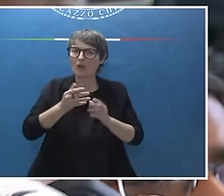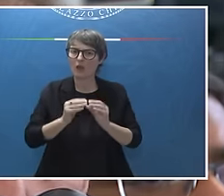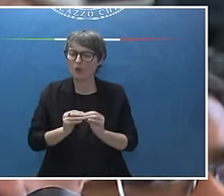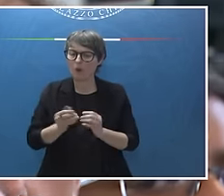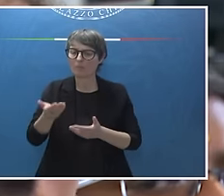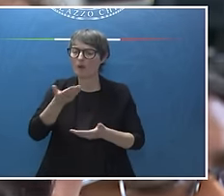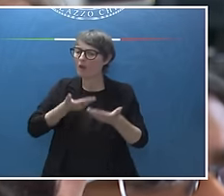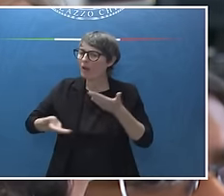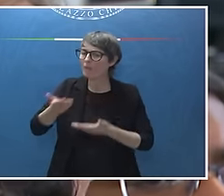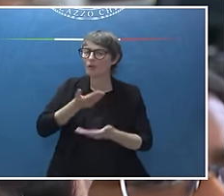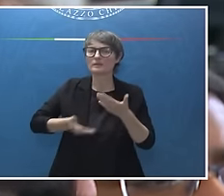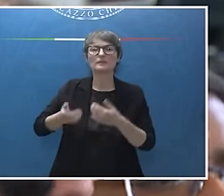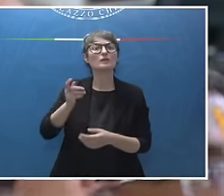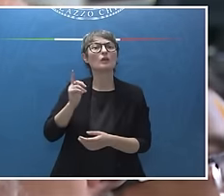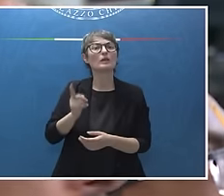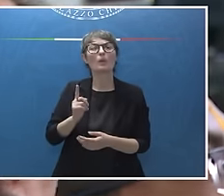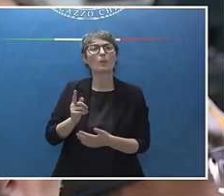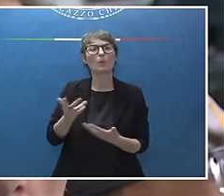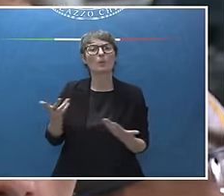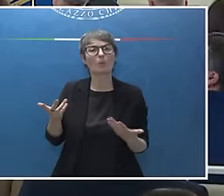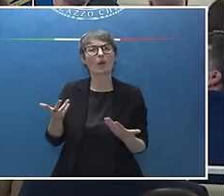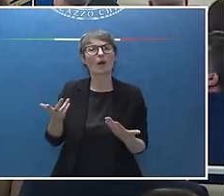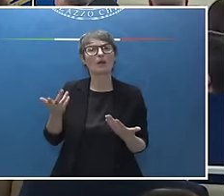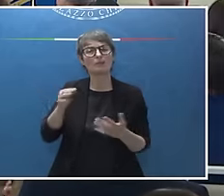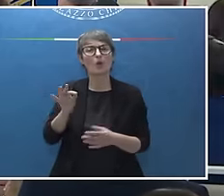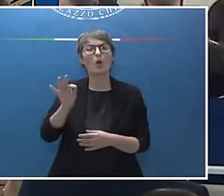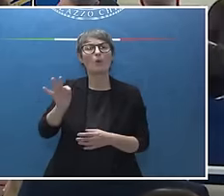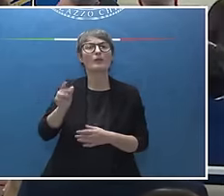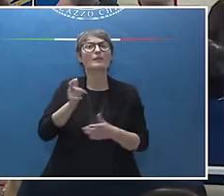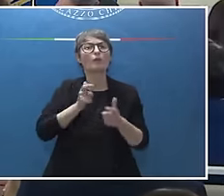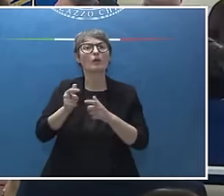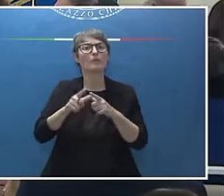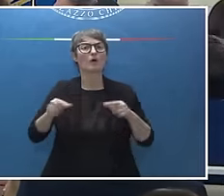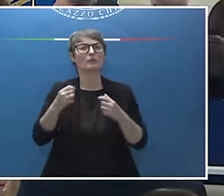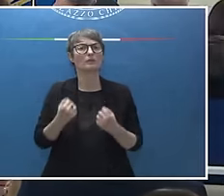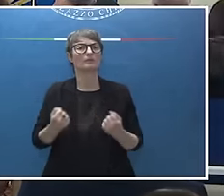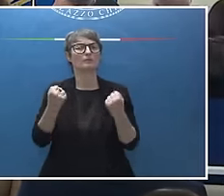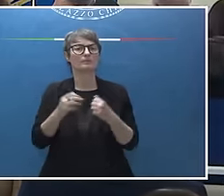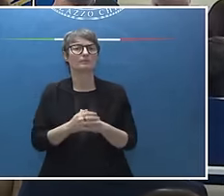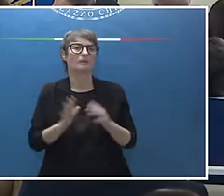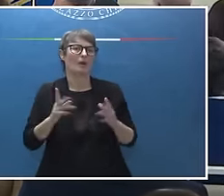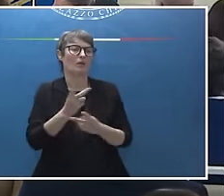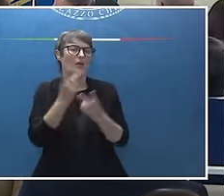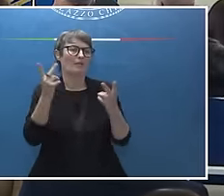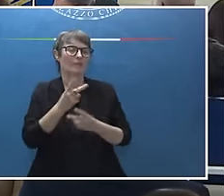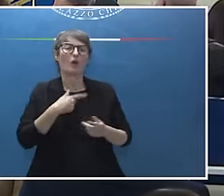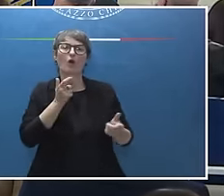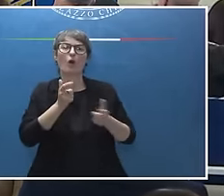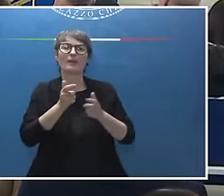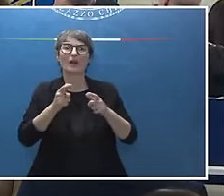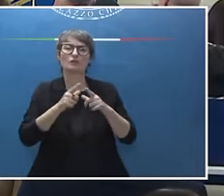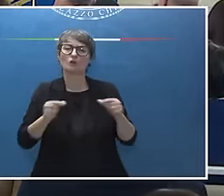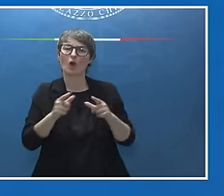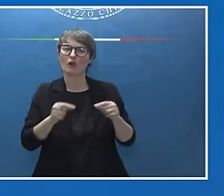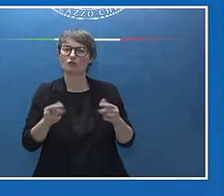collaborazione ha auspica per consolidare i rapporti con il Giappone? Grazie. Per quello che riguarda la cooperazione con il Giappone, penso